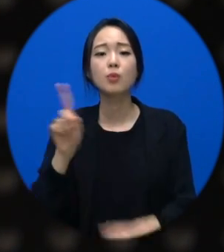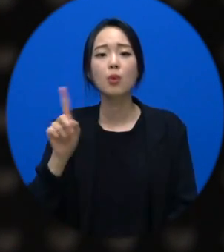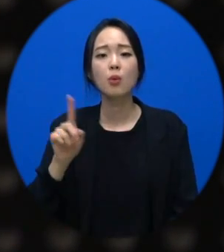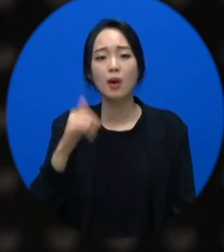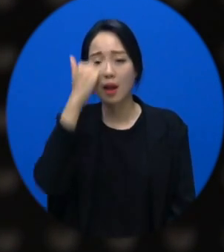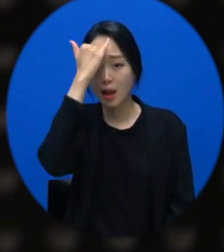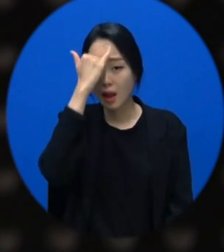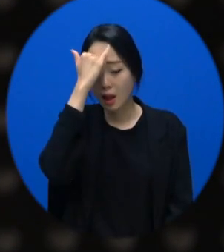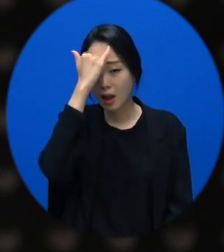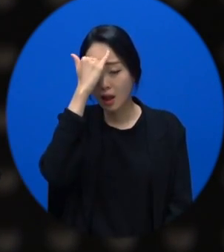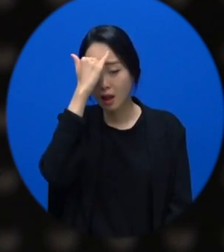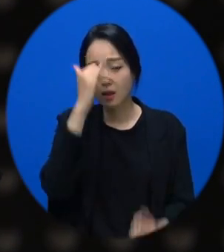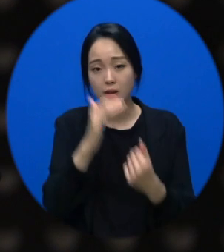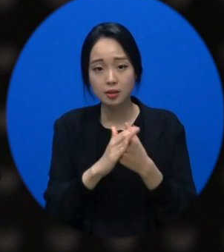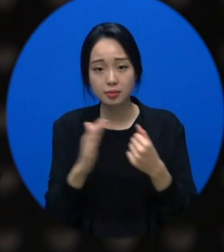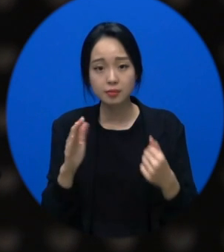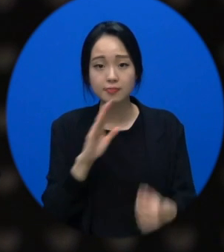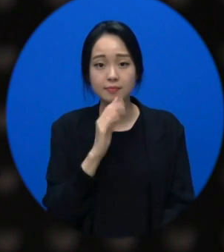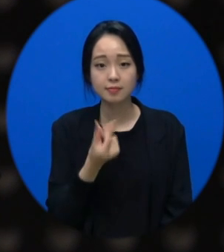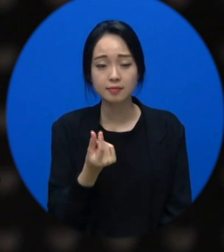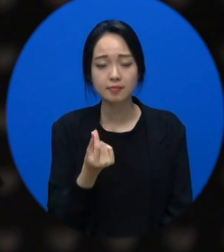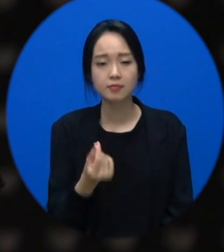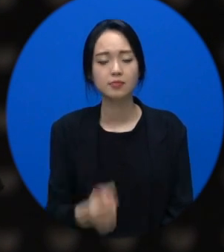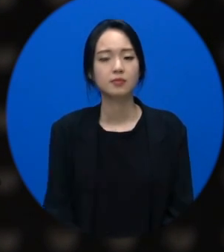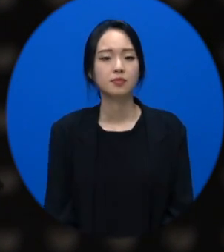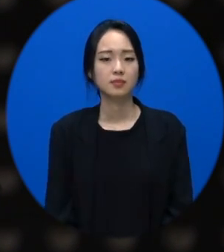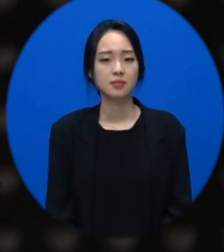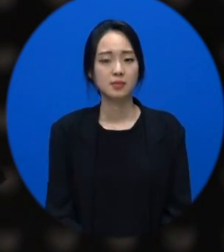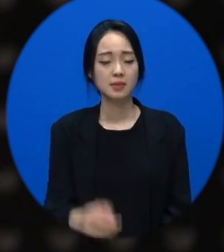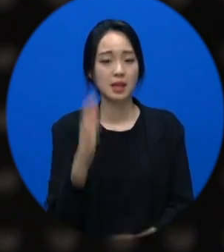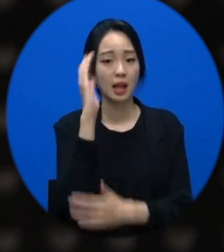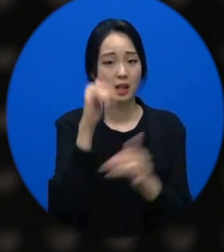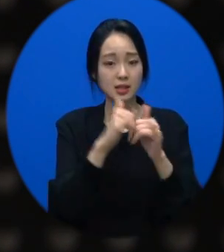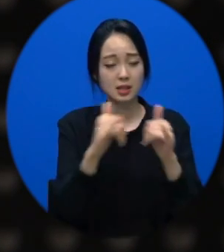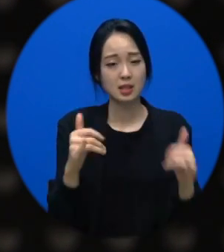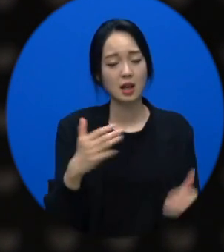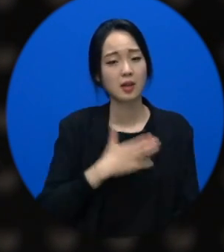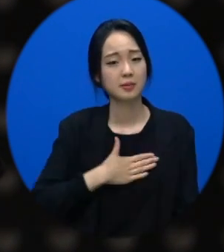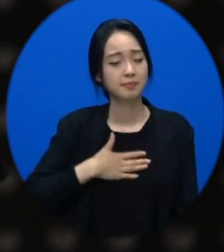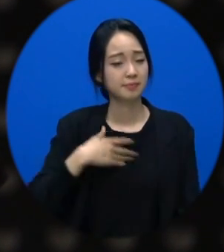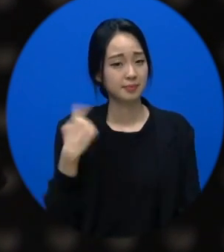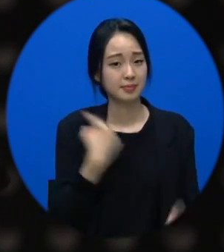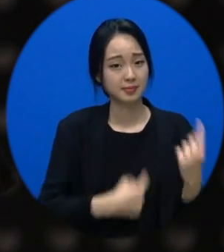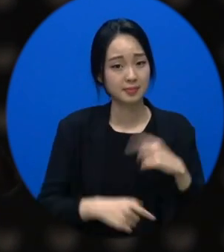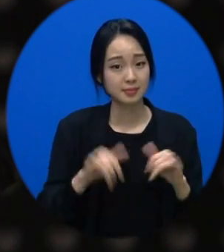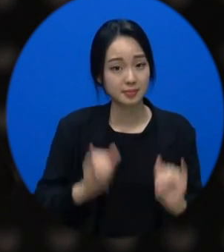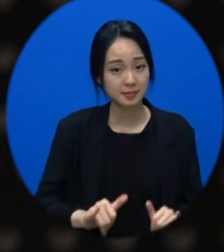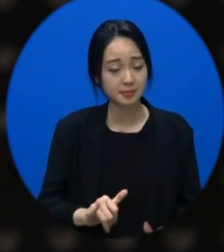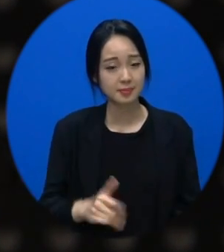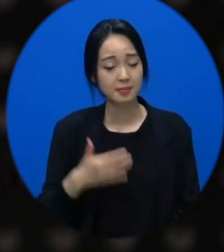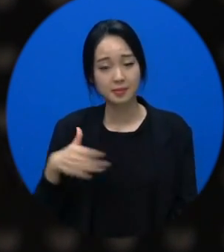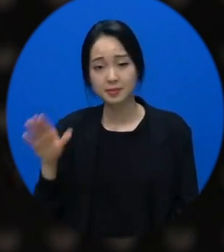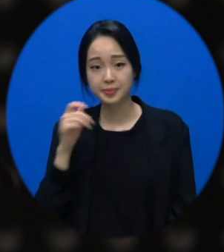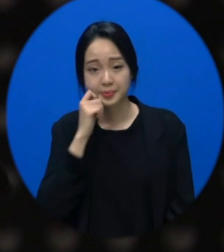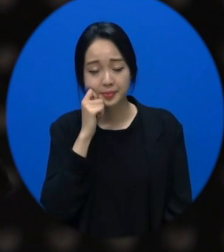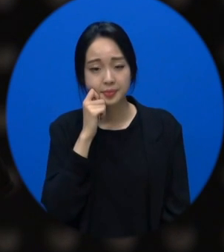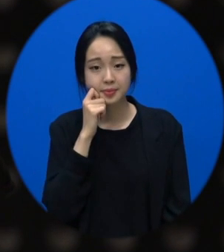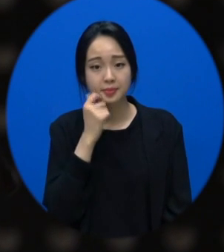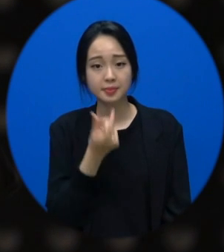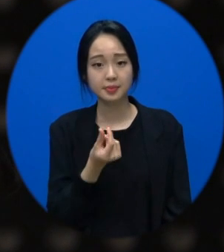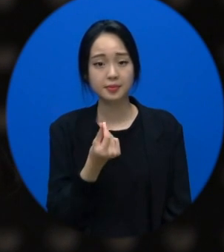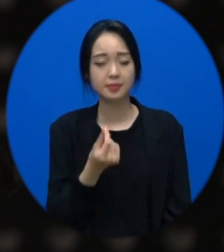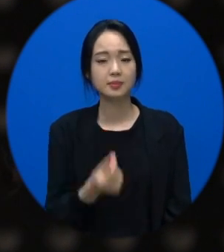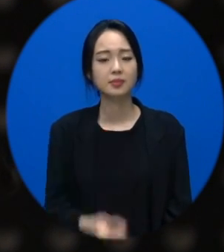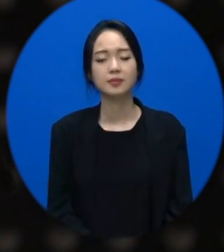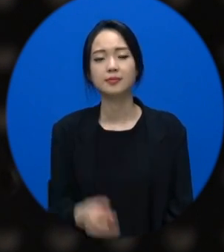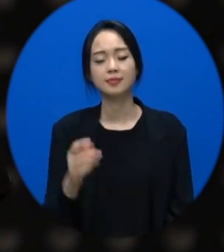상하겠어. 에? 그거 강사 몫으로 되세요. 왜 강사 걱정까지 하세요. 내 코가 석자. 내 코가 석자요.